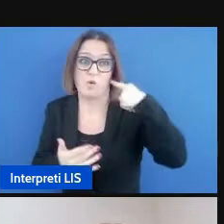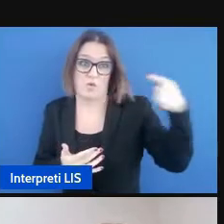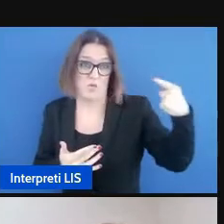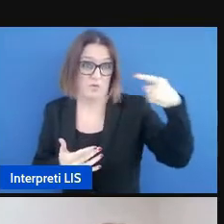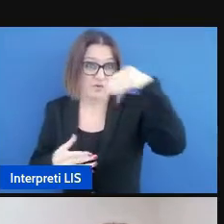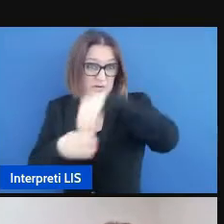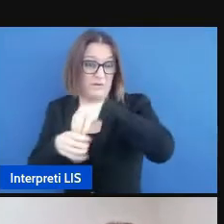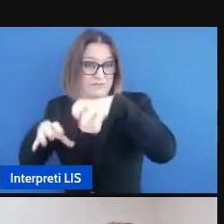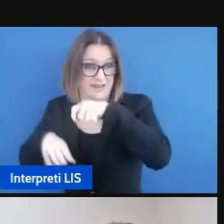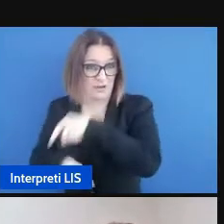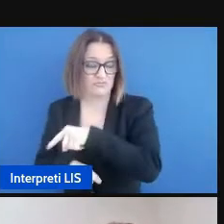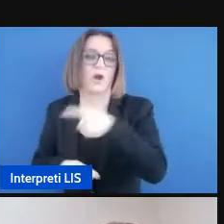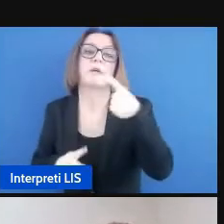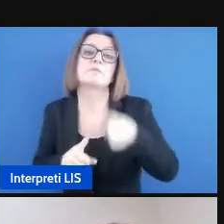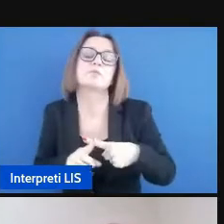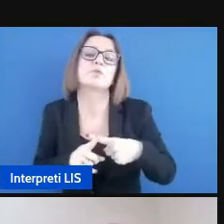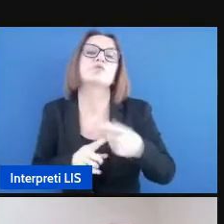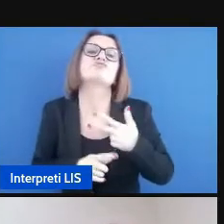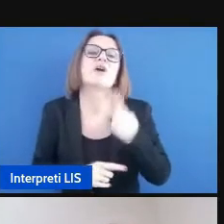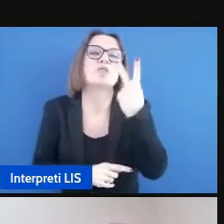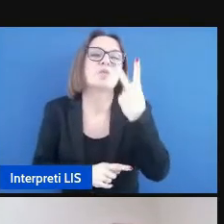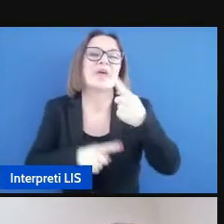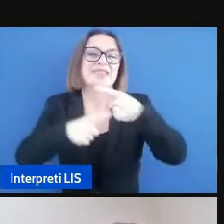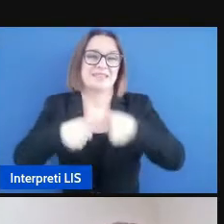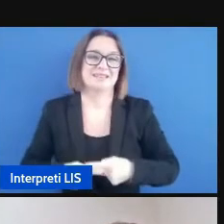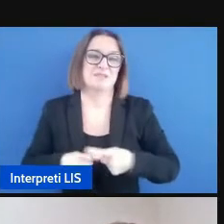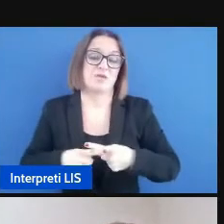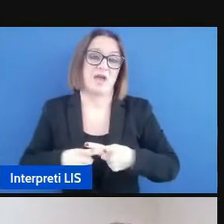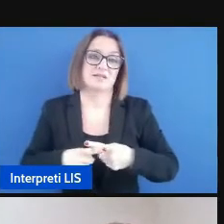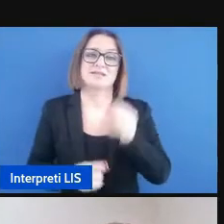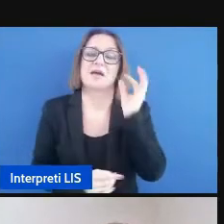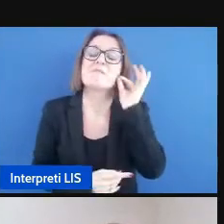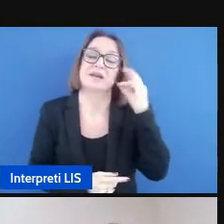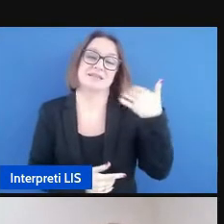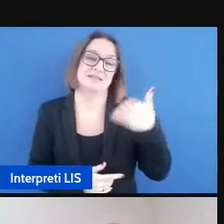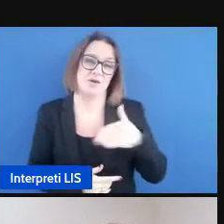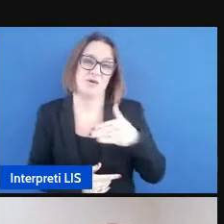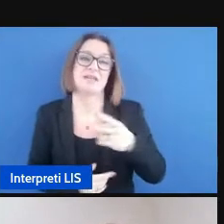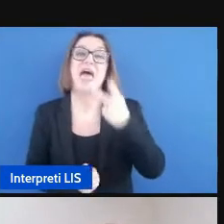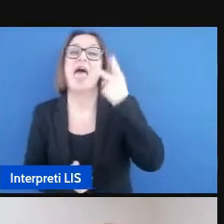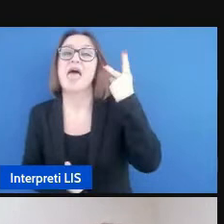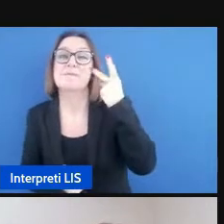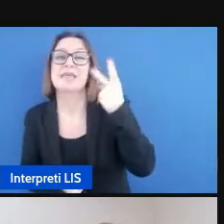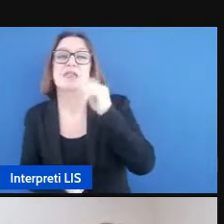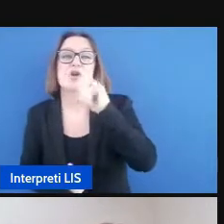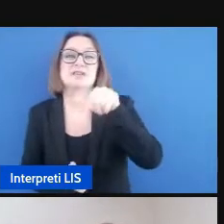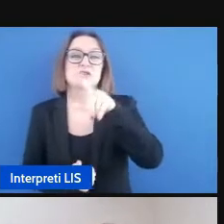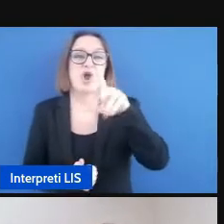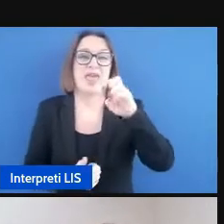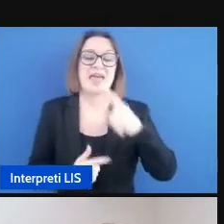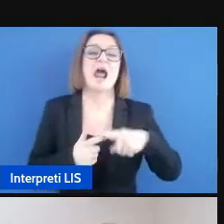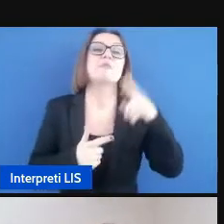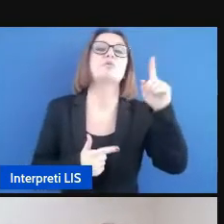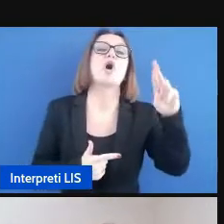ascoltando le preziose testimonianze di due genitori emilio in solera e rossella goglioni